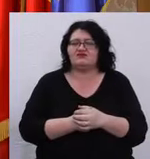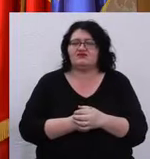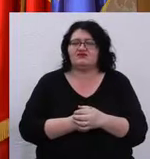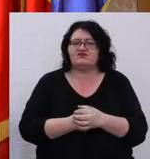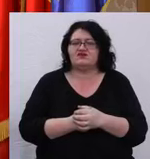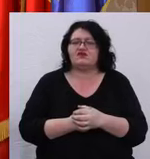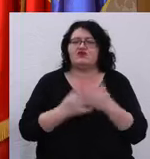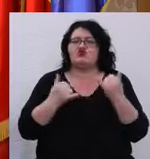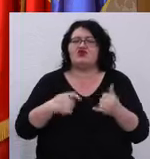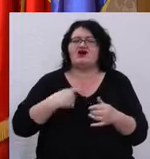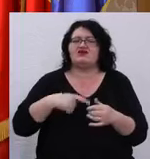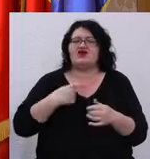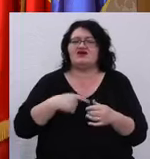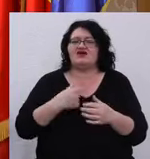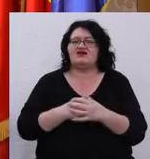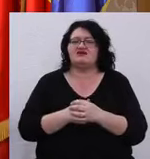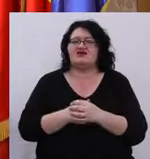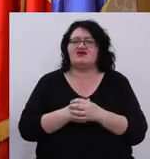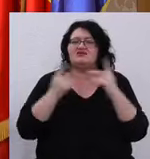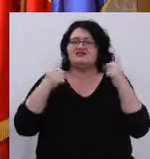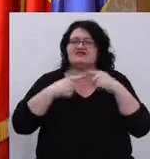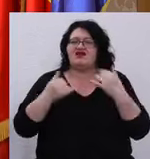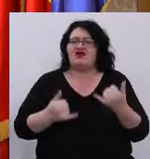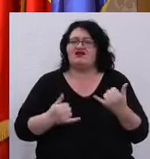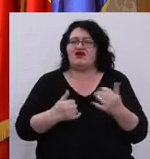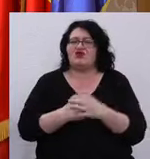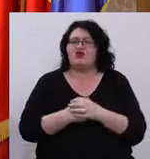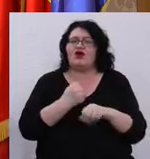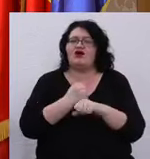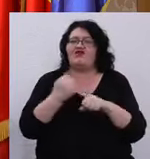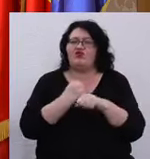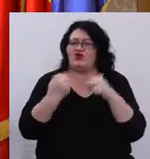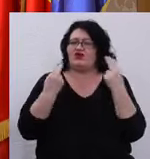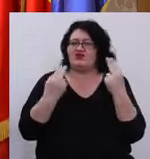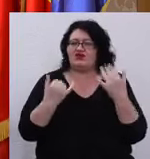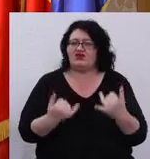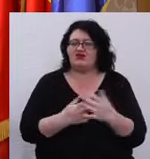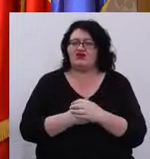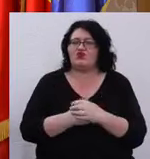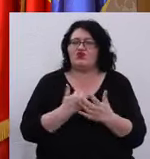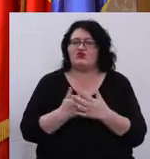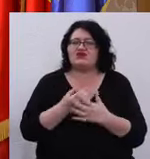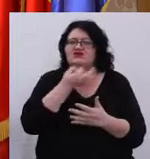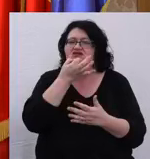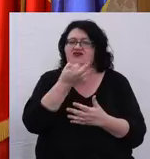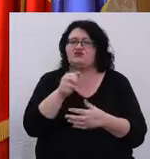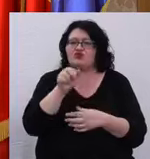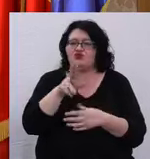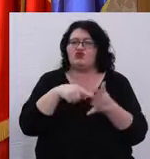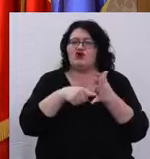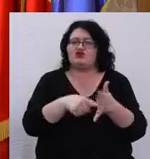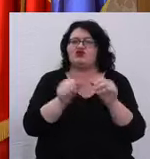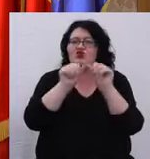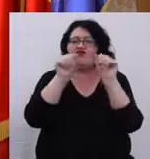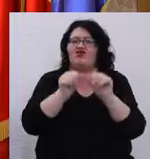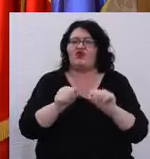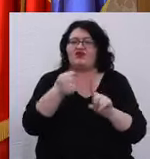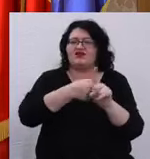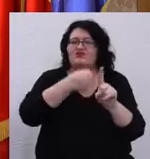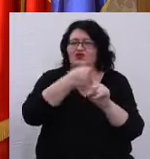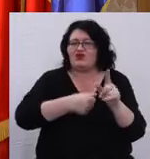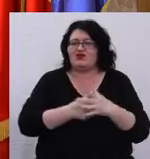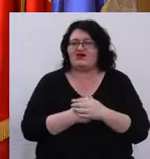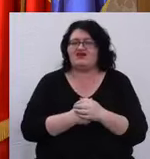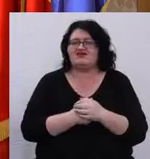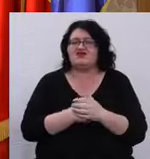Și asta este miza acestor zile și de aia este atât de important să spunem nu acestor forme de proteste,